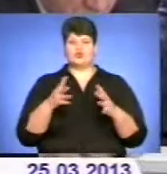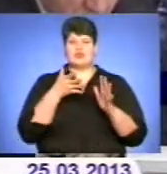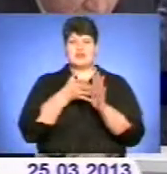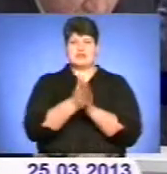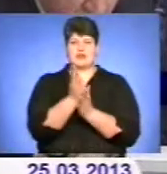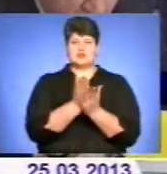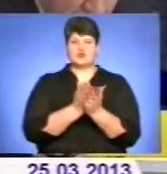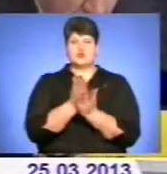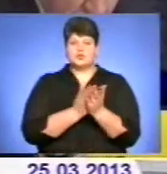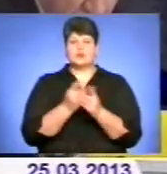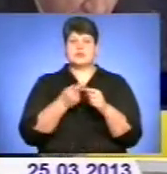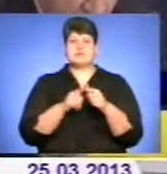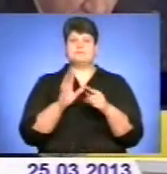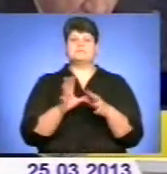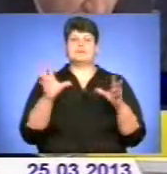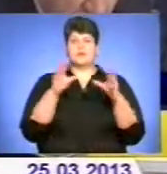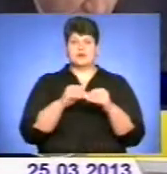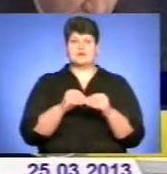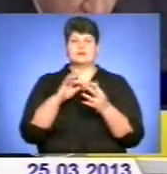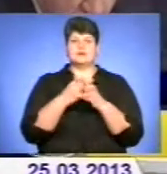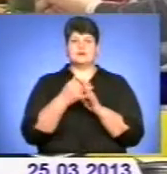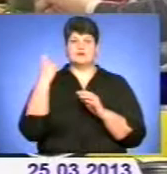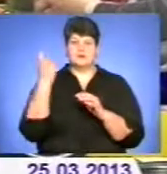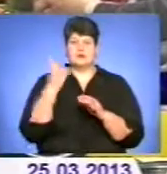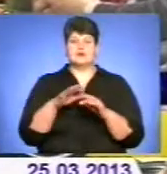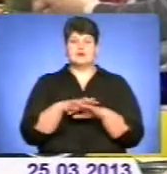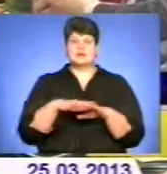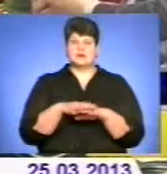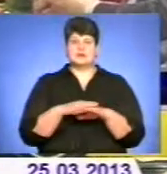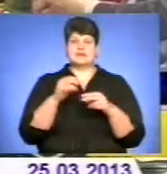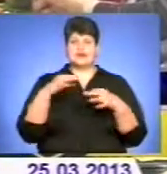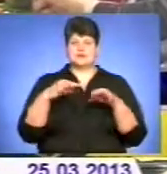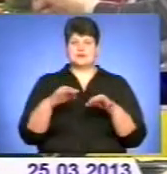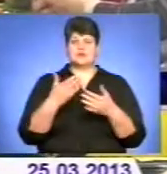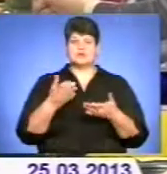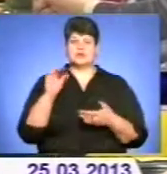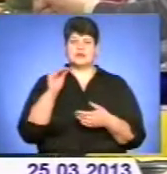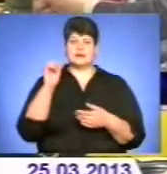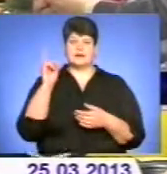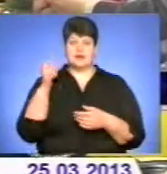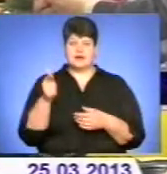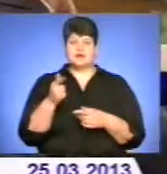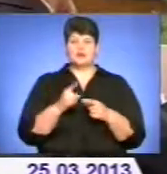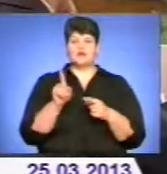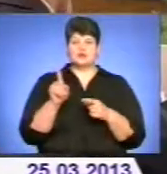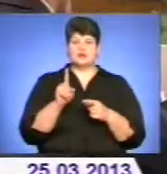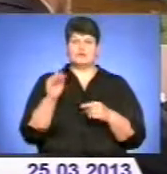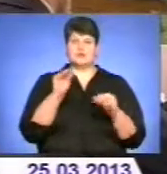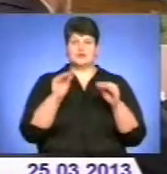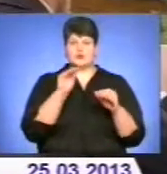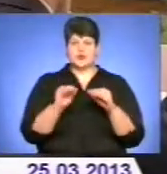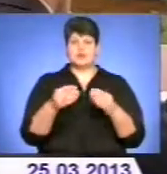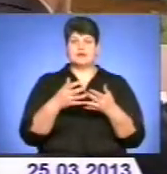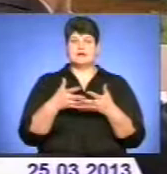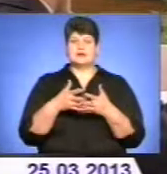стати комплекс на розбудову аграрного ринку, розвитку доріг, транспорту, житлово-комунальної сфери. Щодо благоустроєності сільських шляхів в нашій області